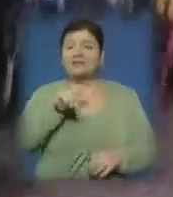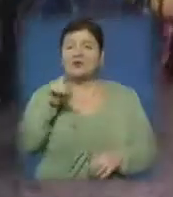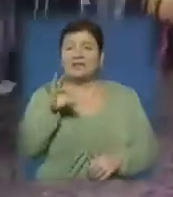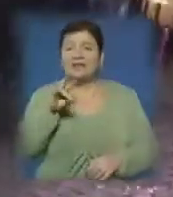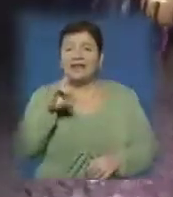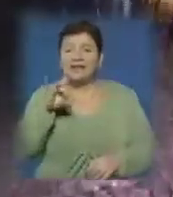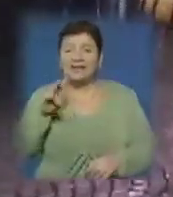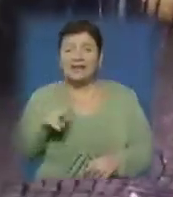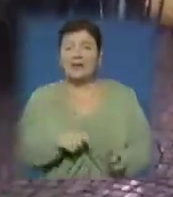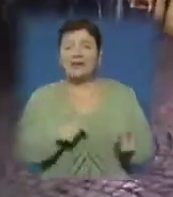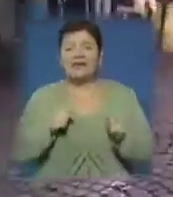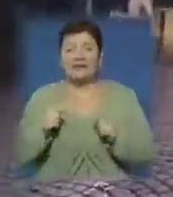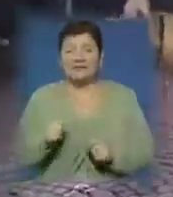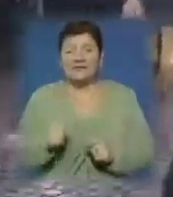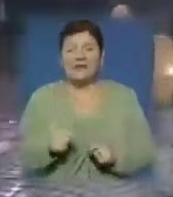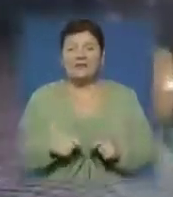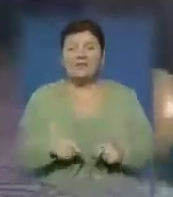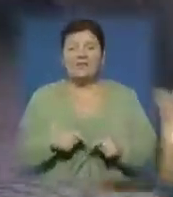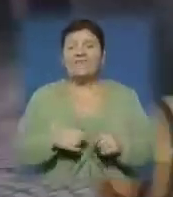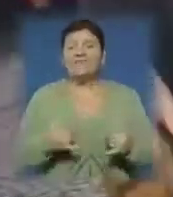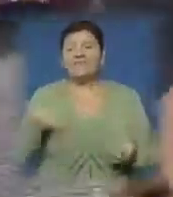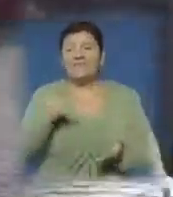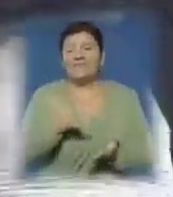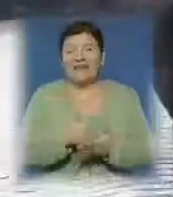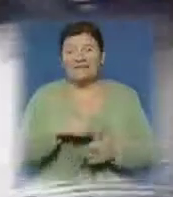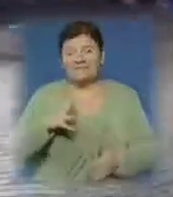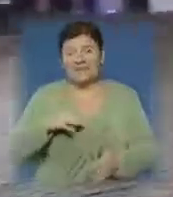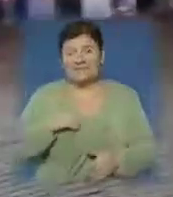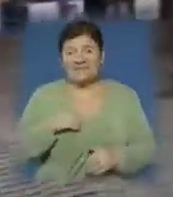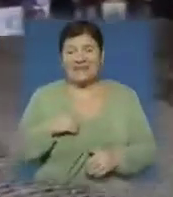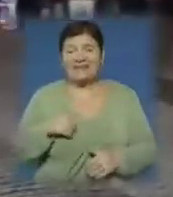приніс дар землі, вилив на бруківку бочку вина з власних підвалів.